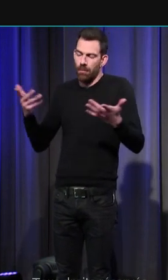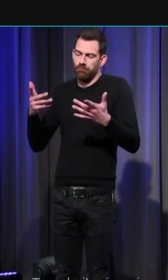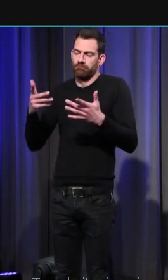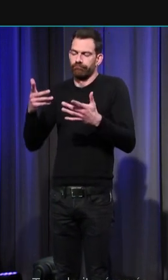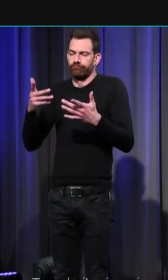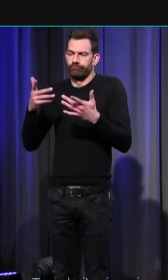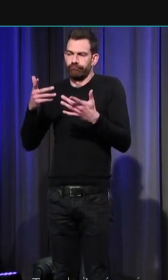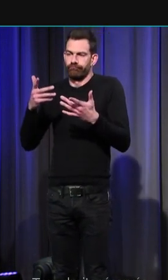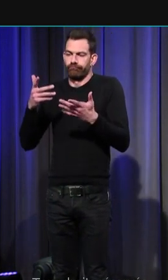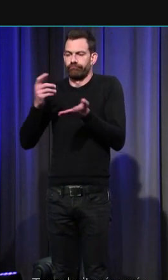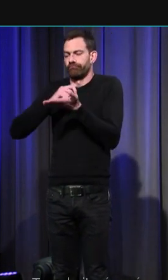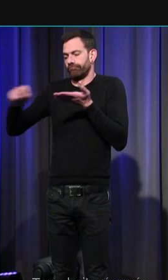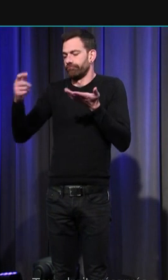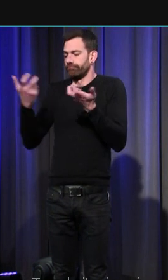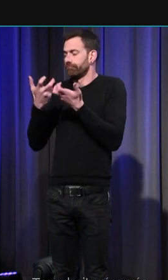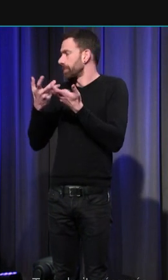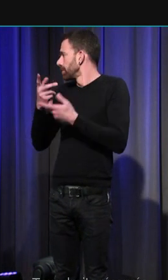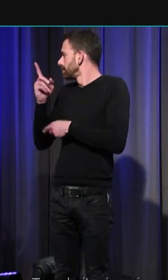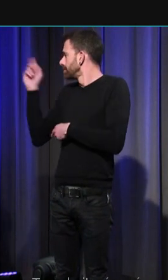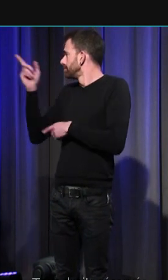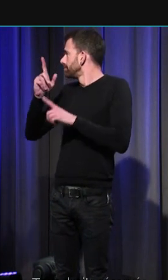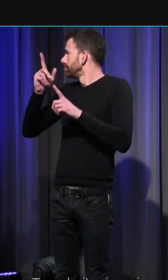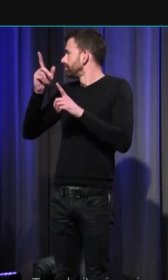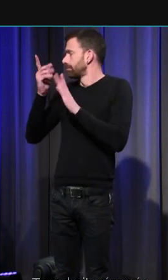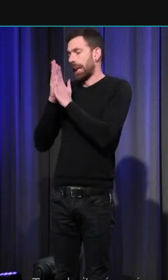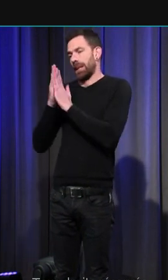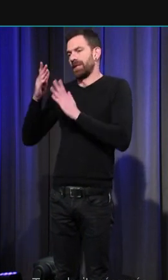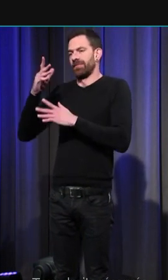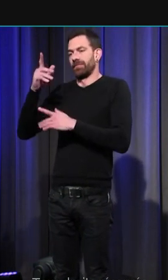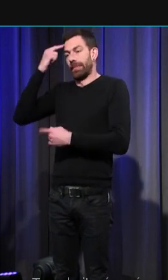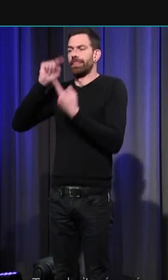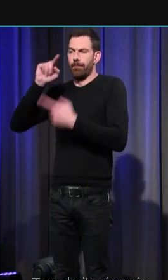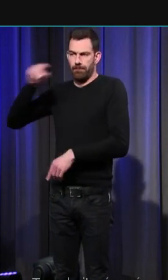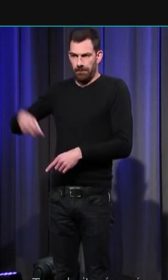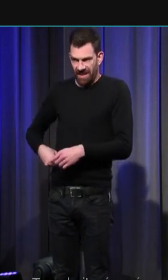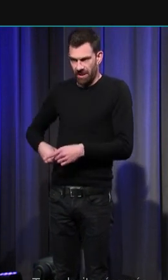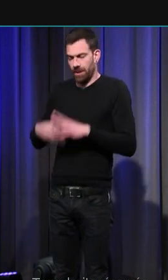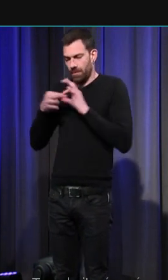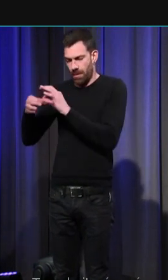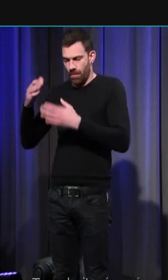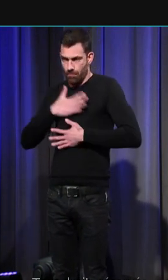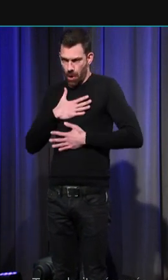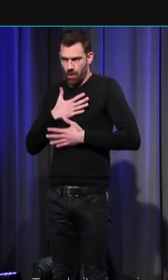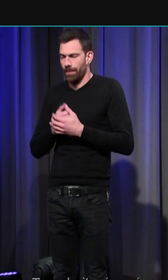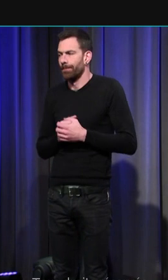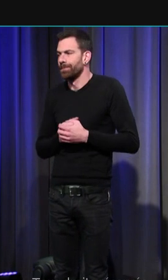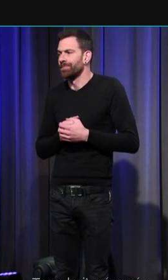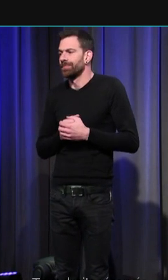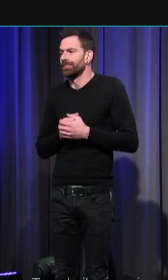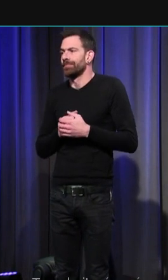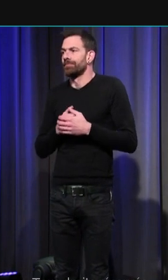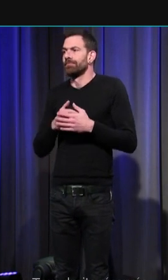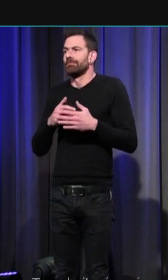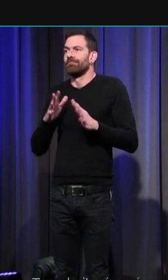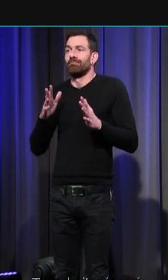lumière par Jean Delumeau dans son livre sur le péché et la peur. Mais ce sont en